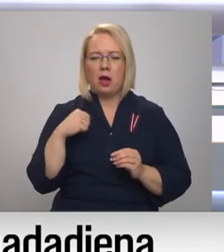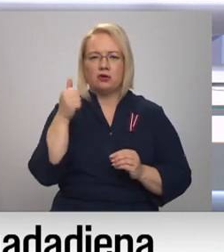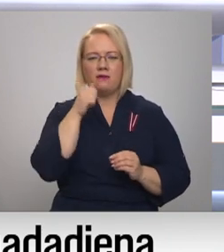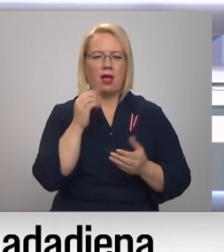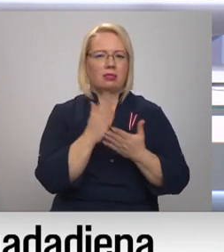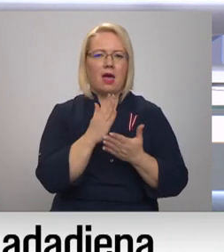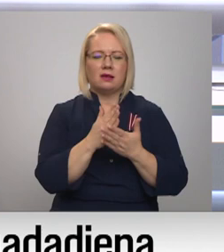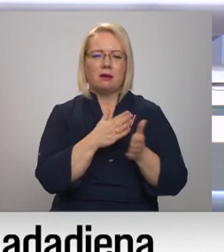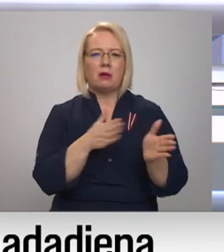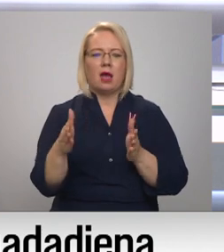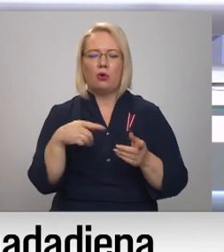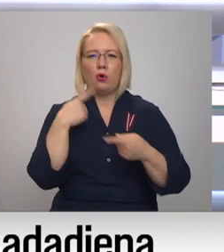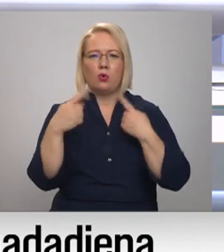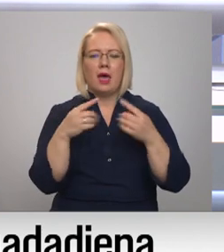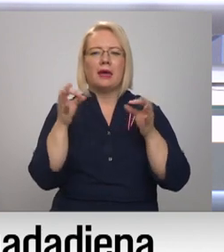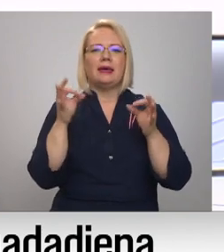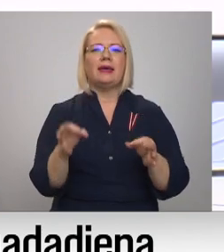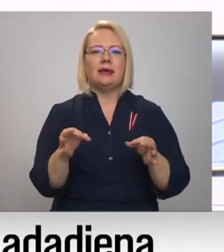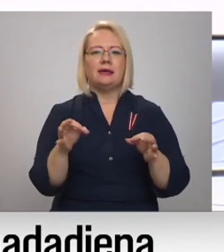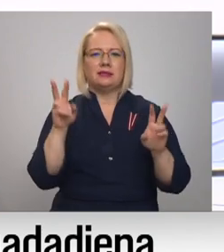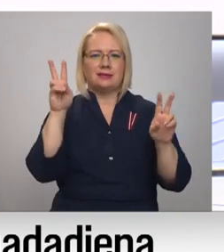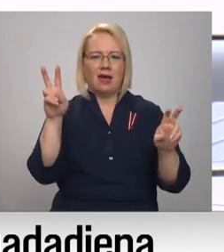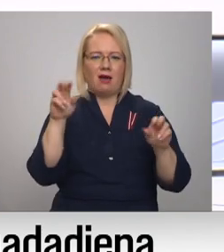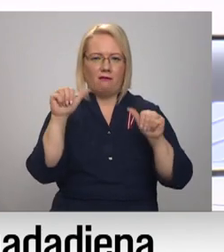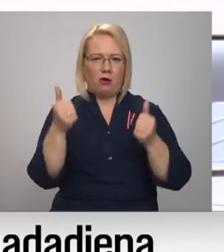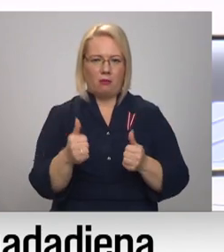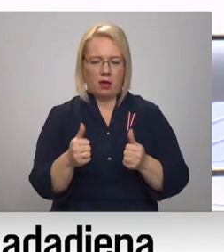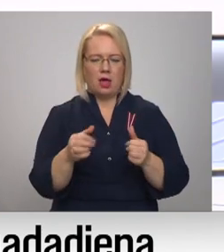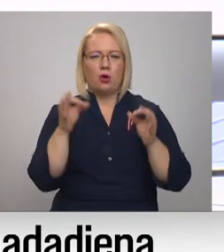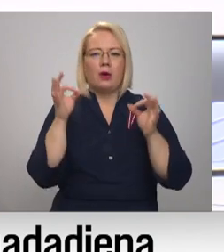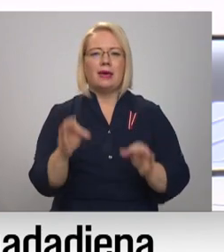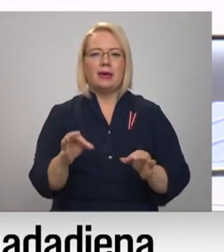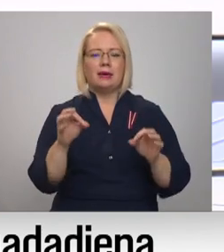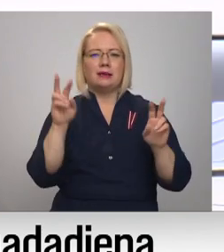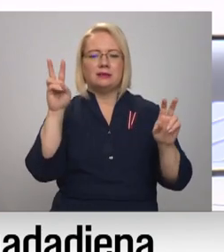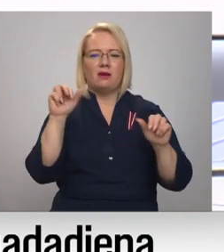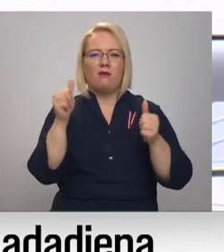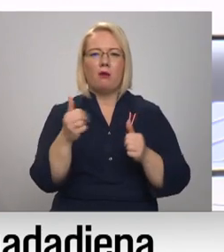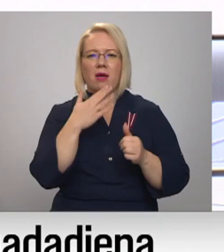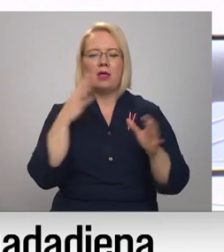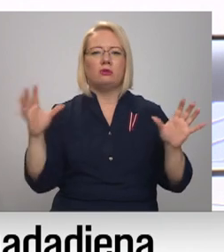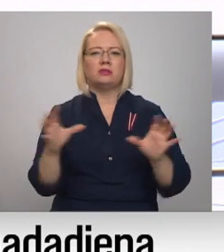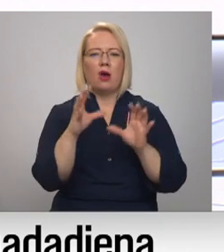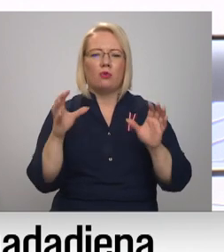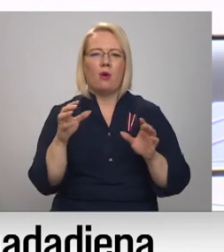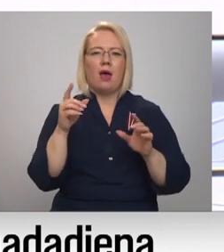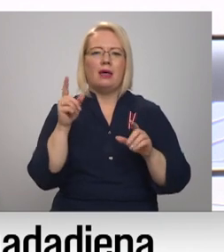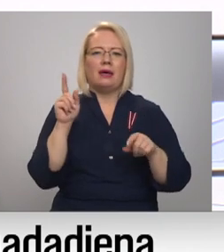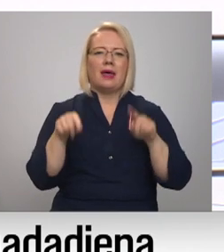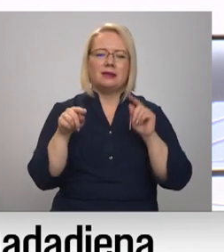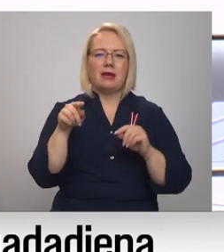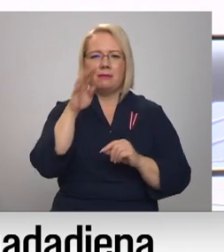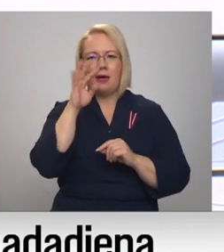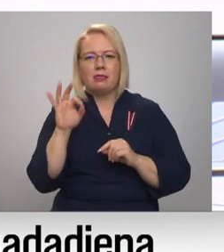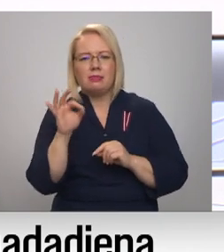par šo runāt īsto formātā. Jo, kā zināms, īsto formāts ir nedaudz arī nesaudzīgs. Tāds zobgalīgs teiks. Jā, tāds